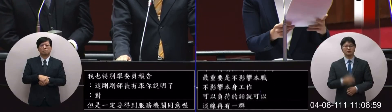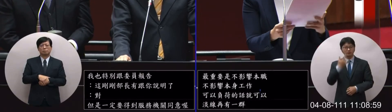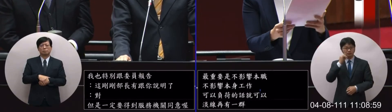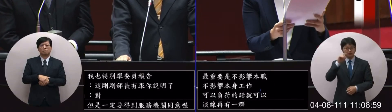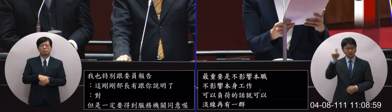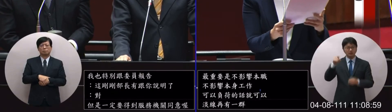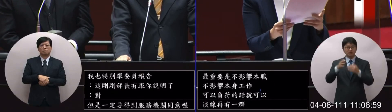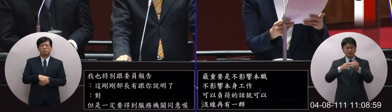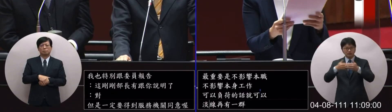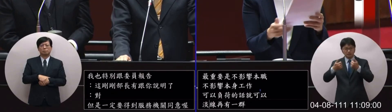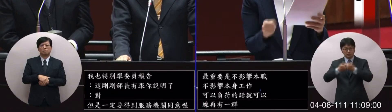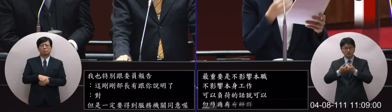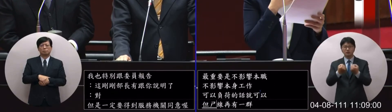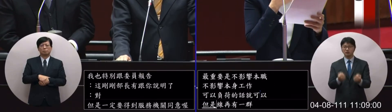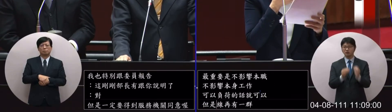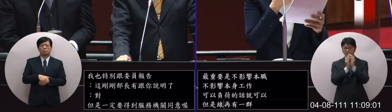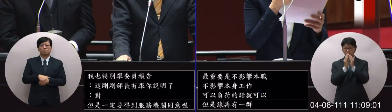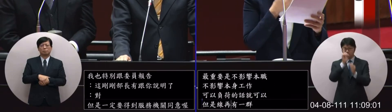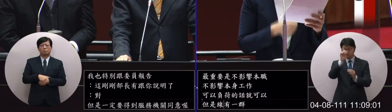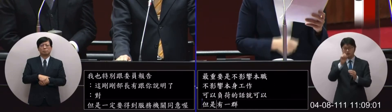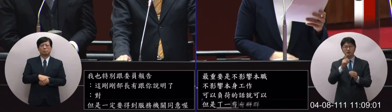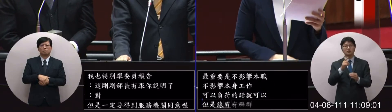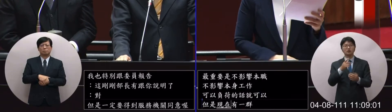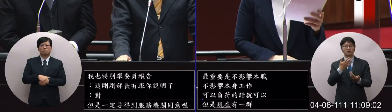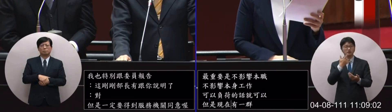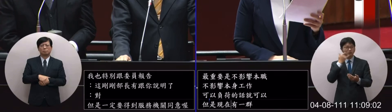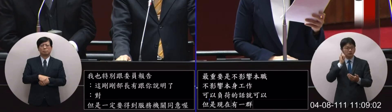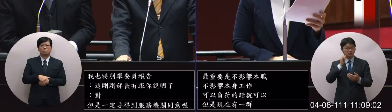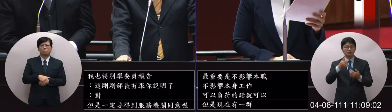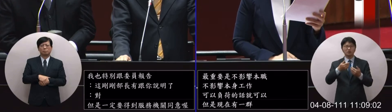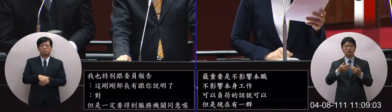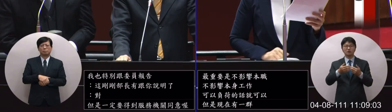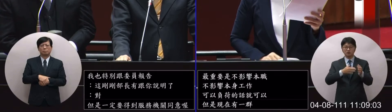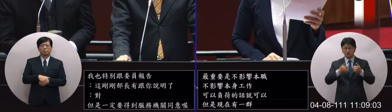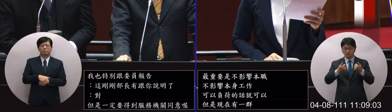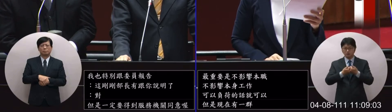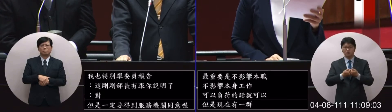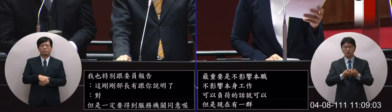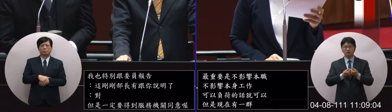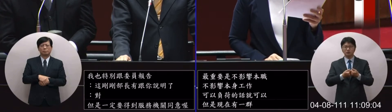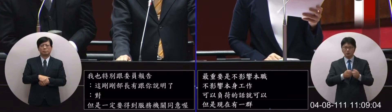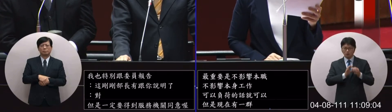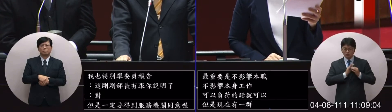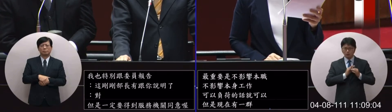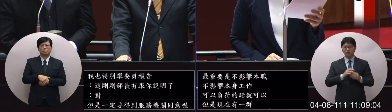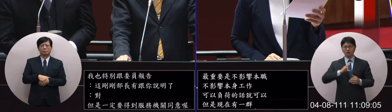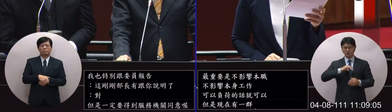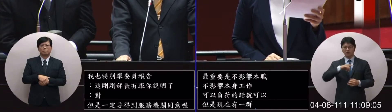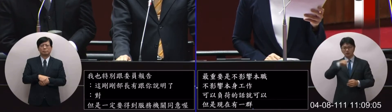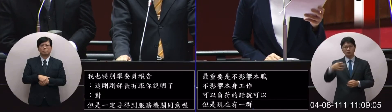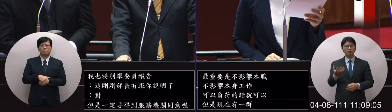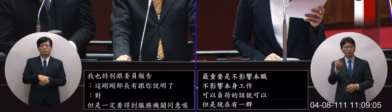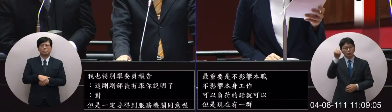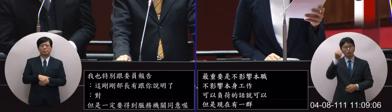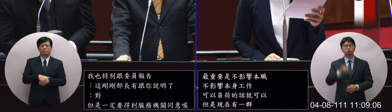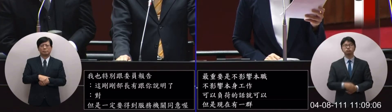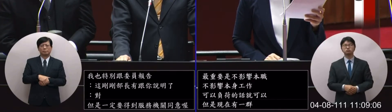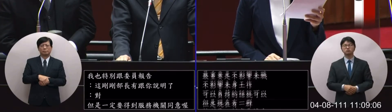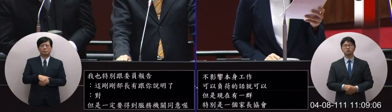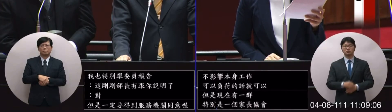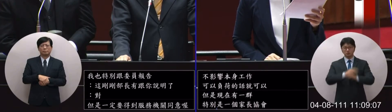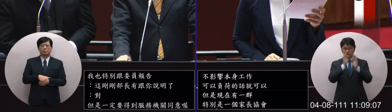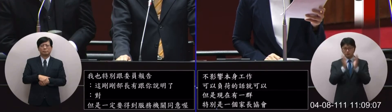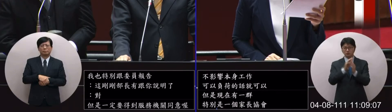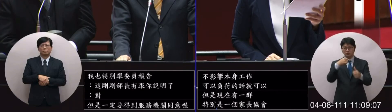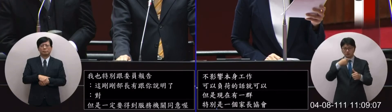協會我們在桃園有一個家長團體他們長期關心著我們的教師的權益就是全教產